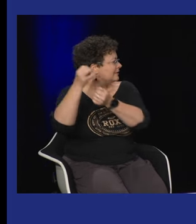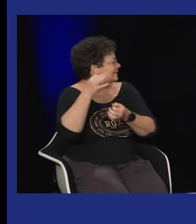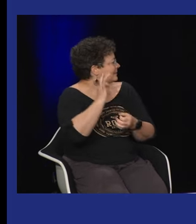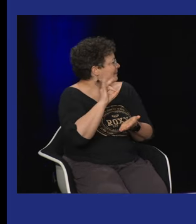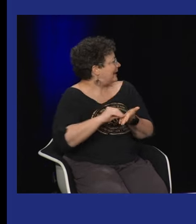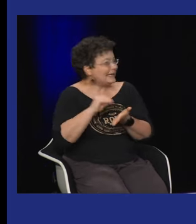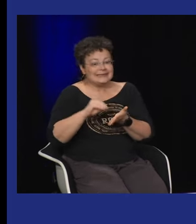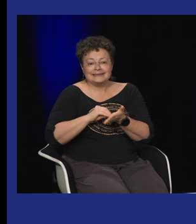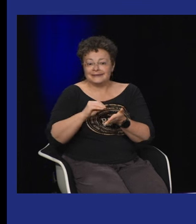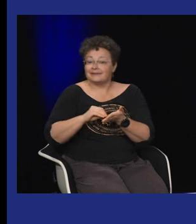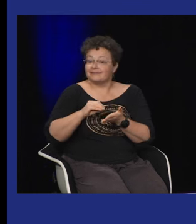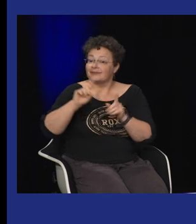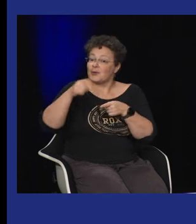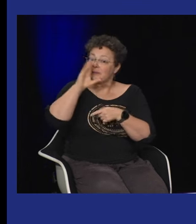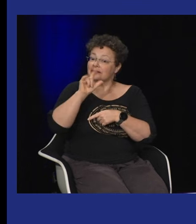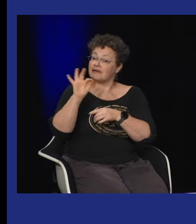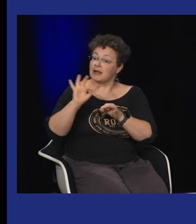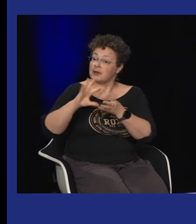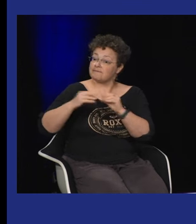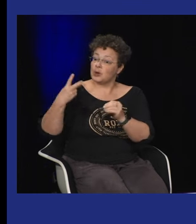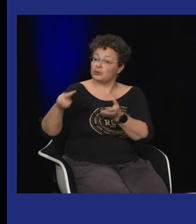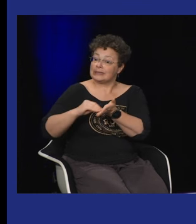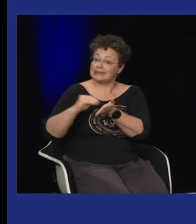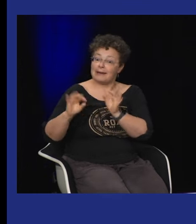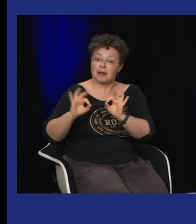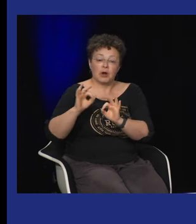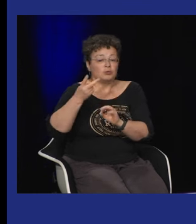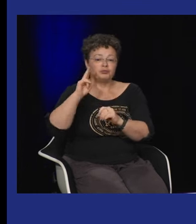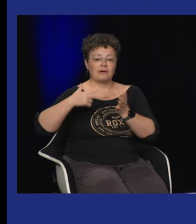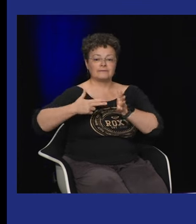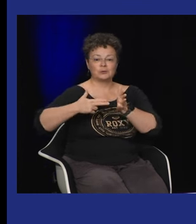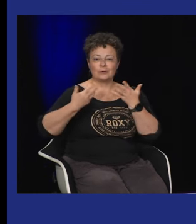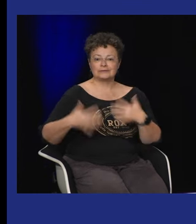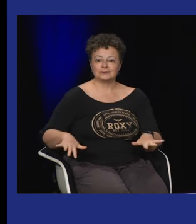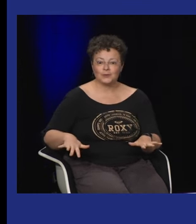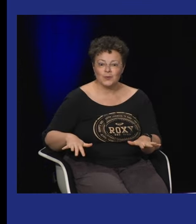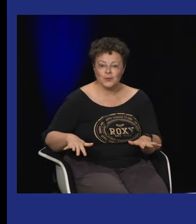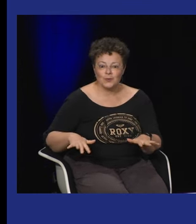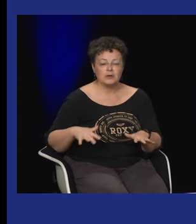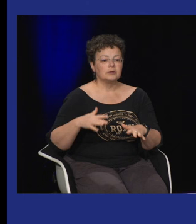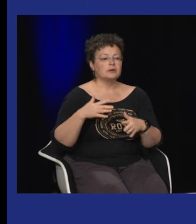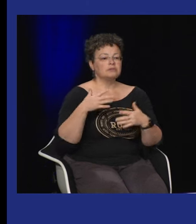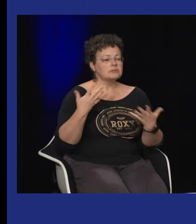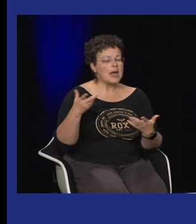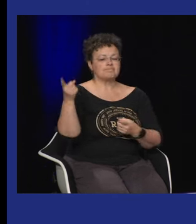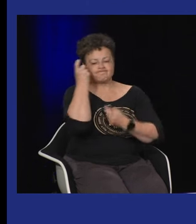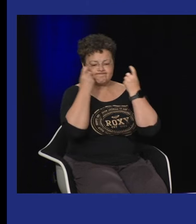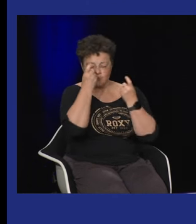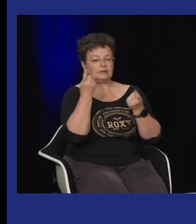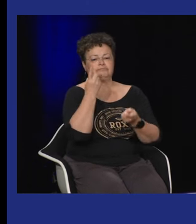trace parce que c'est vrai que c'est une langue vivante qui n'est pas écrite la langue des signes il n pas forcément d